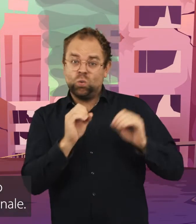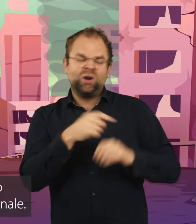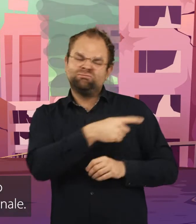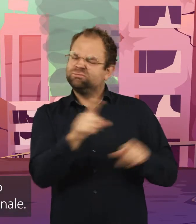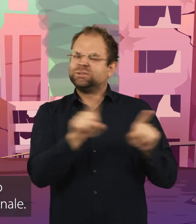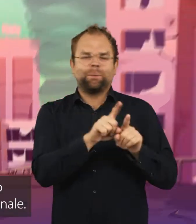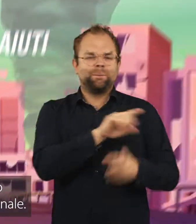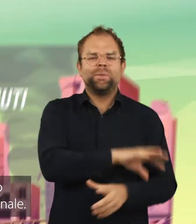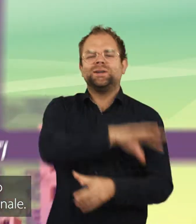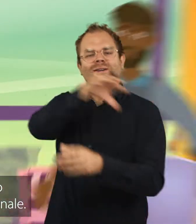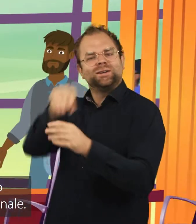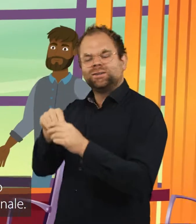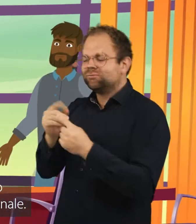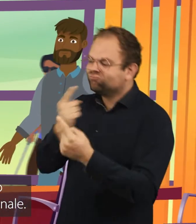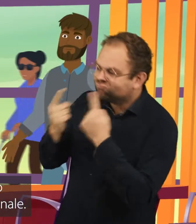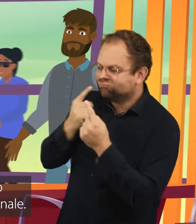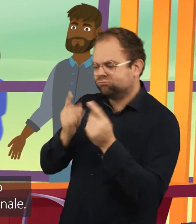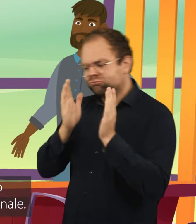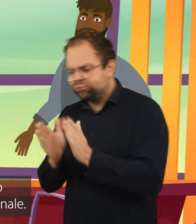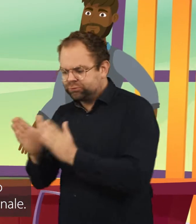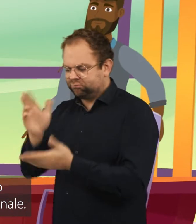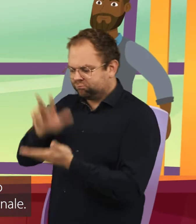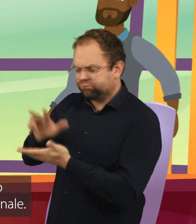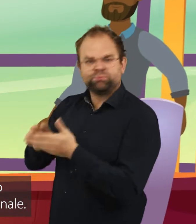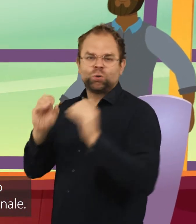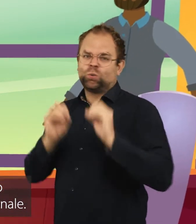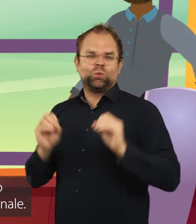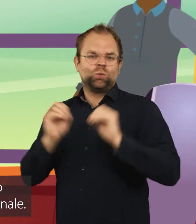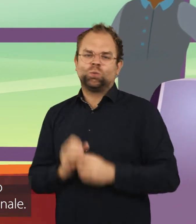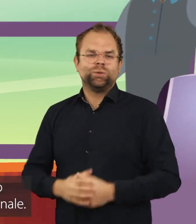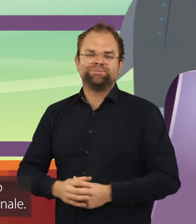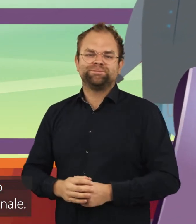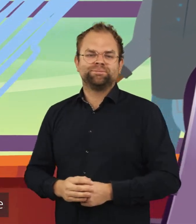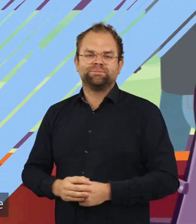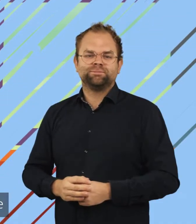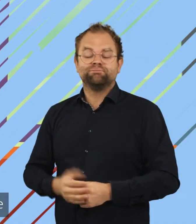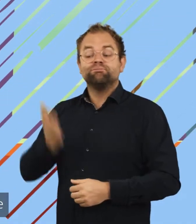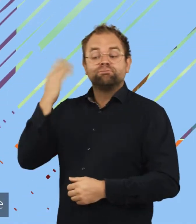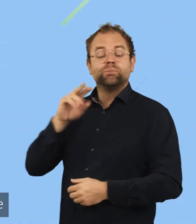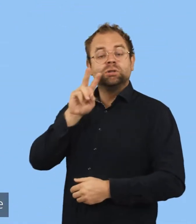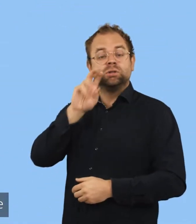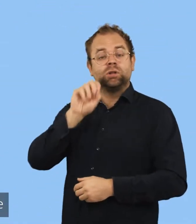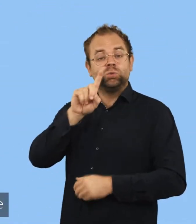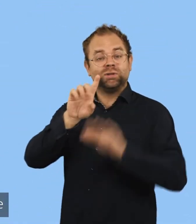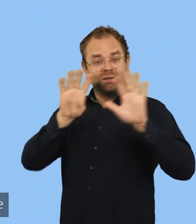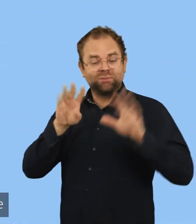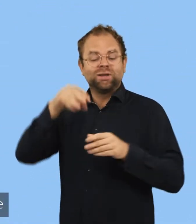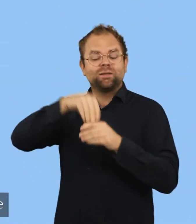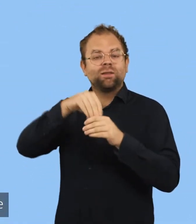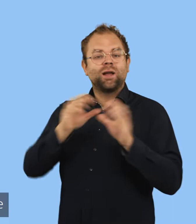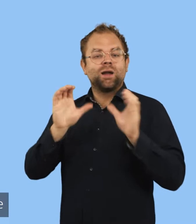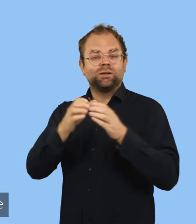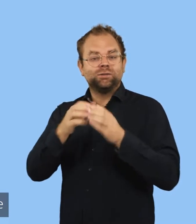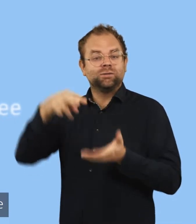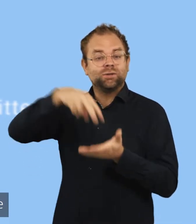spesso sono coloro che hanno meno probabilità di essere convolti nel processo decisionale. Nel 2019 la